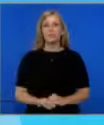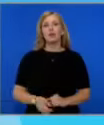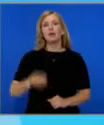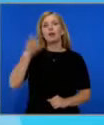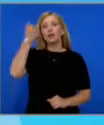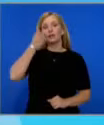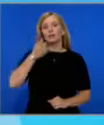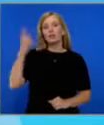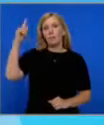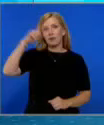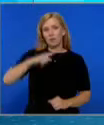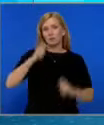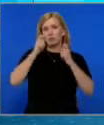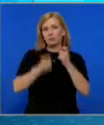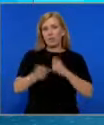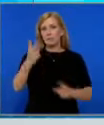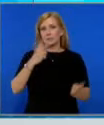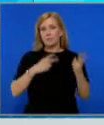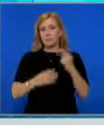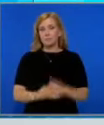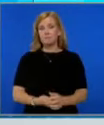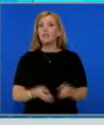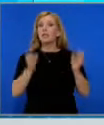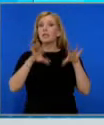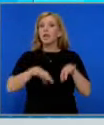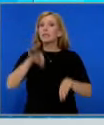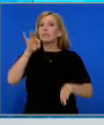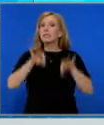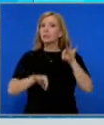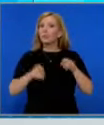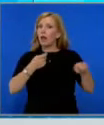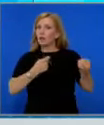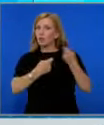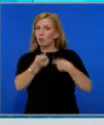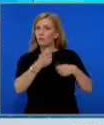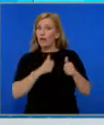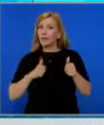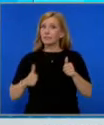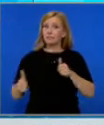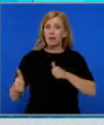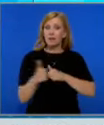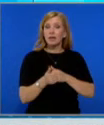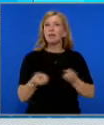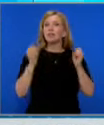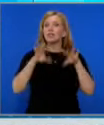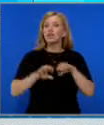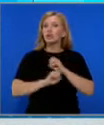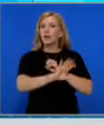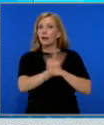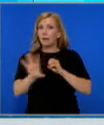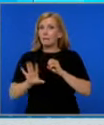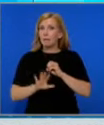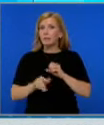Здравейте с новините в 18. Началото на изборната търговия изпревари началото на кампанията за